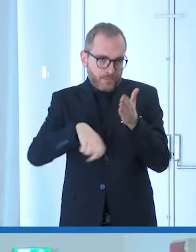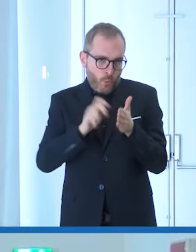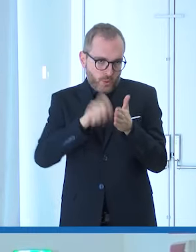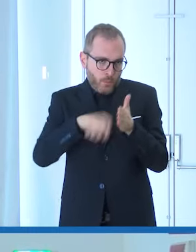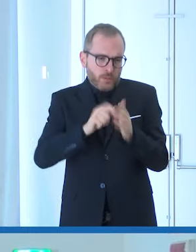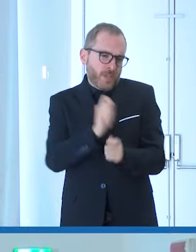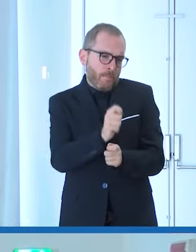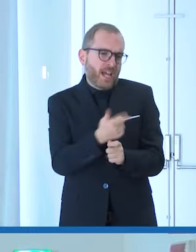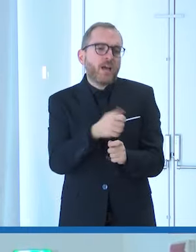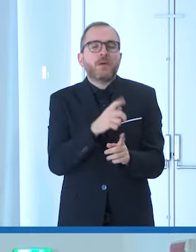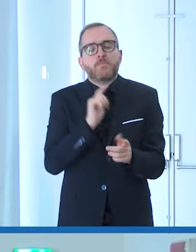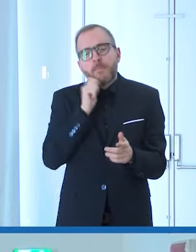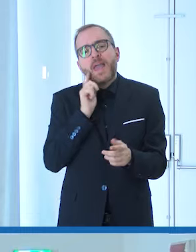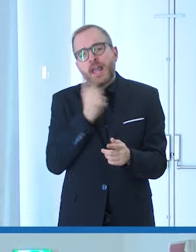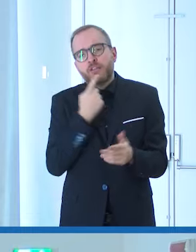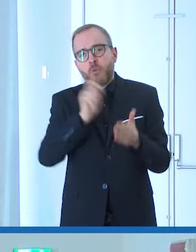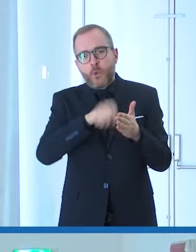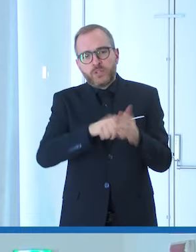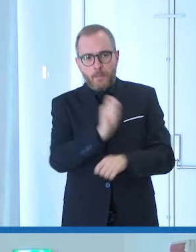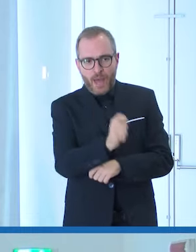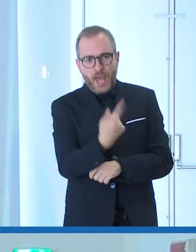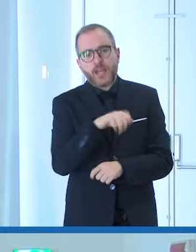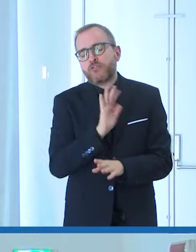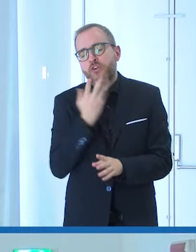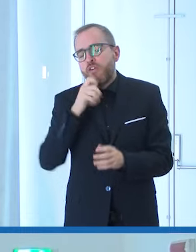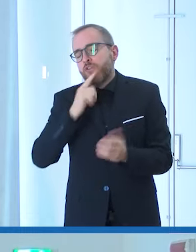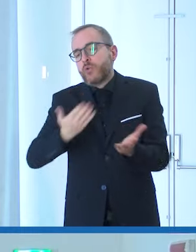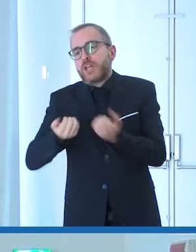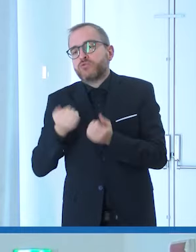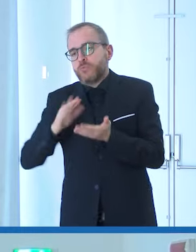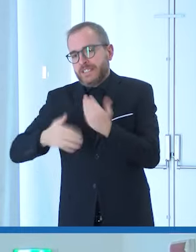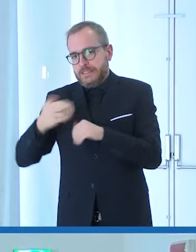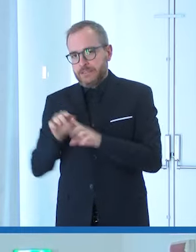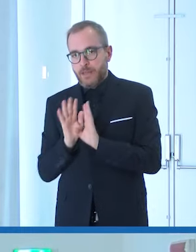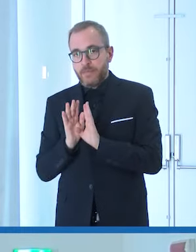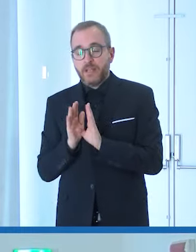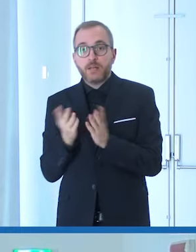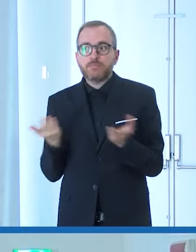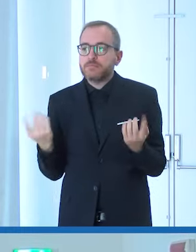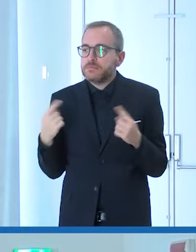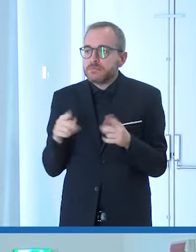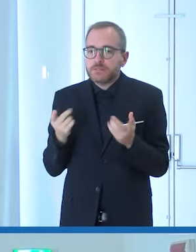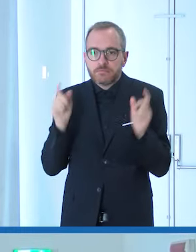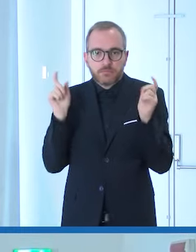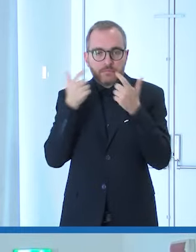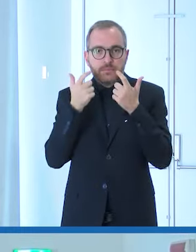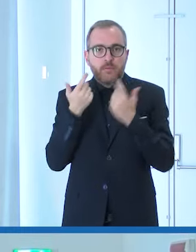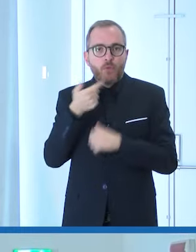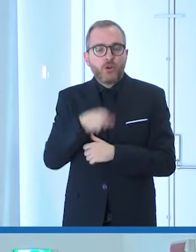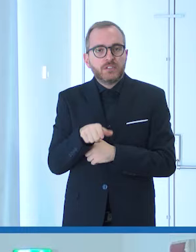cioè anche una cosa anti-economica una stupidità però accade ecco allora credo che